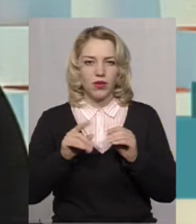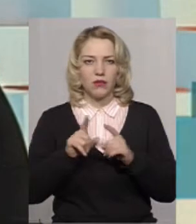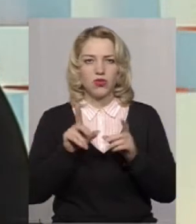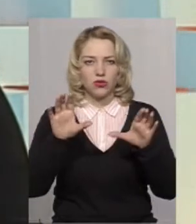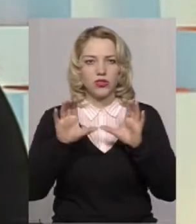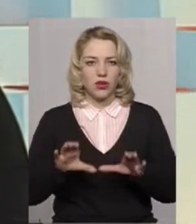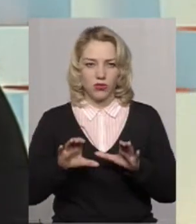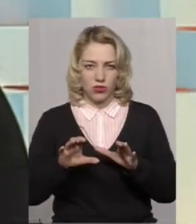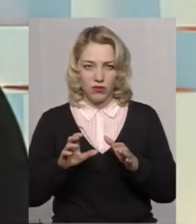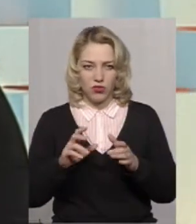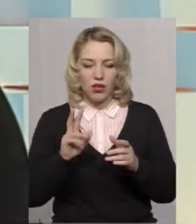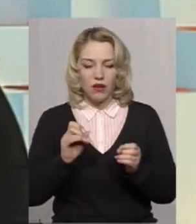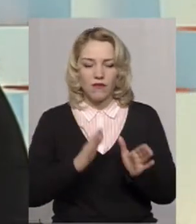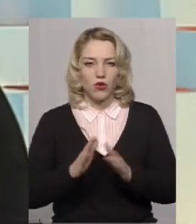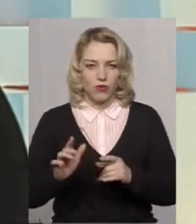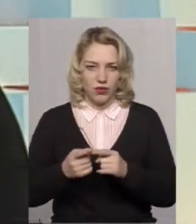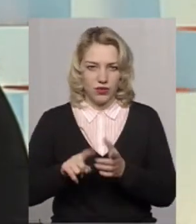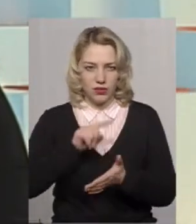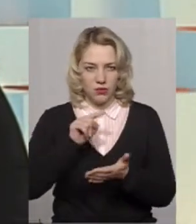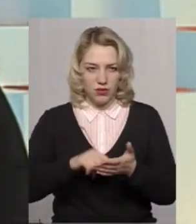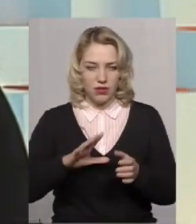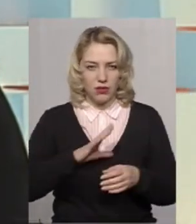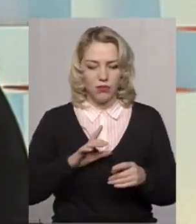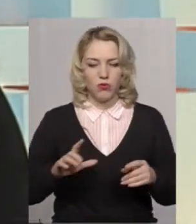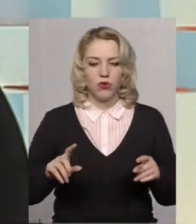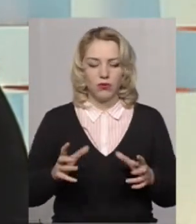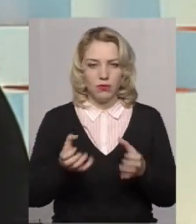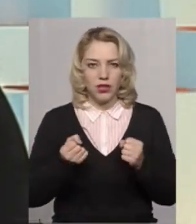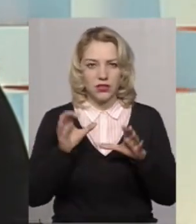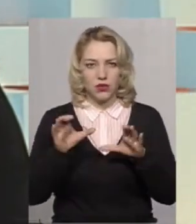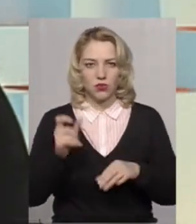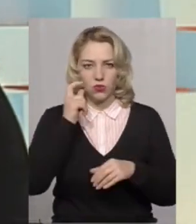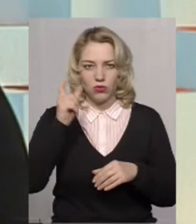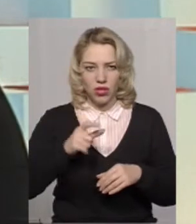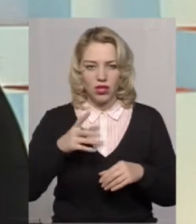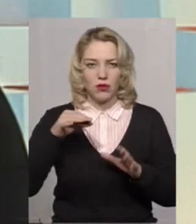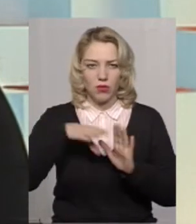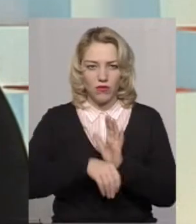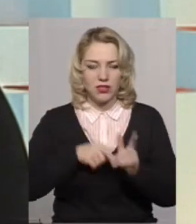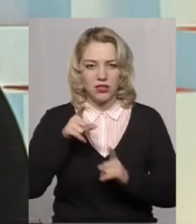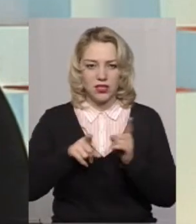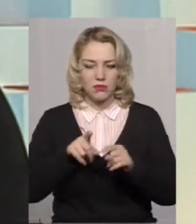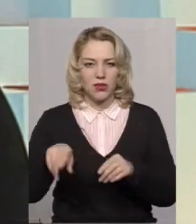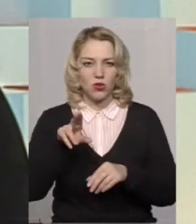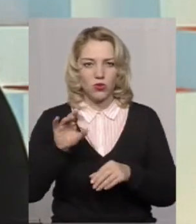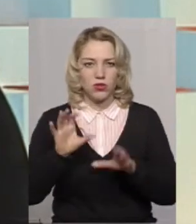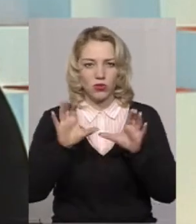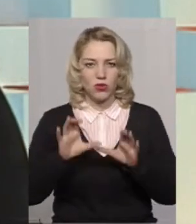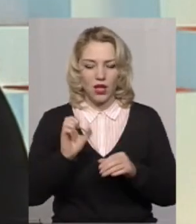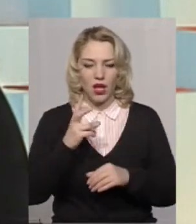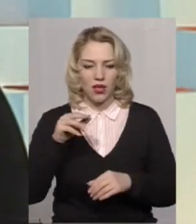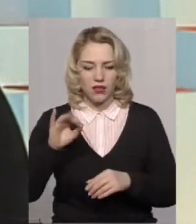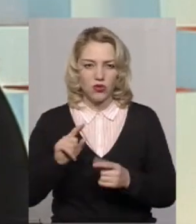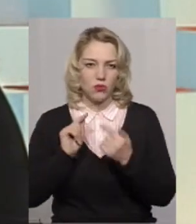І 18 грудня Верховною Радою України був прийнятий закон України щодо внесення змін до деяких законодавчих актів щодо